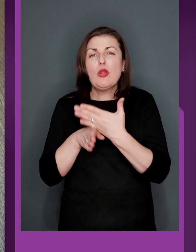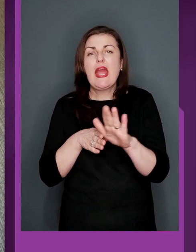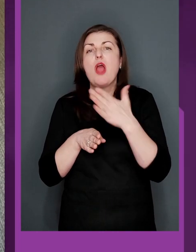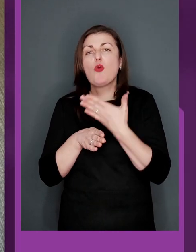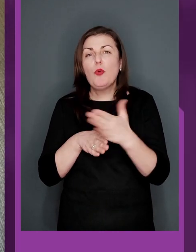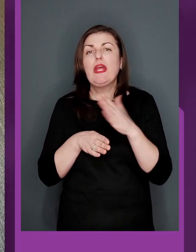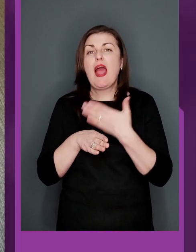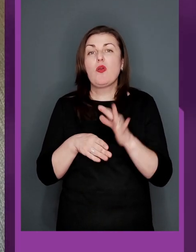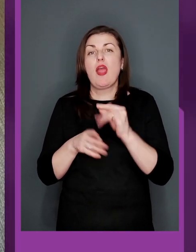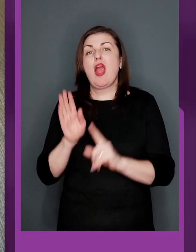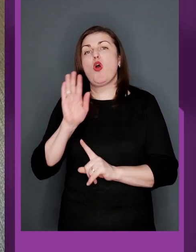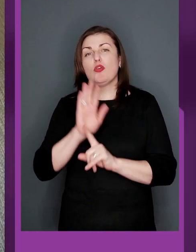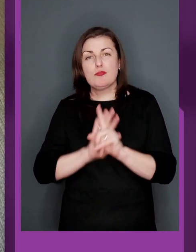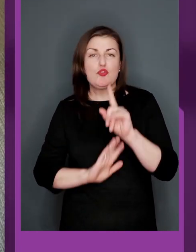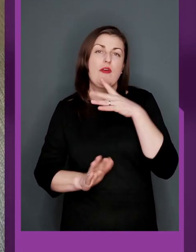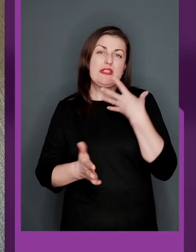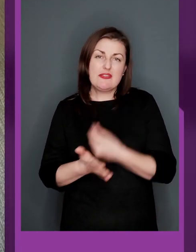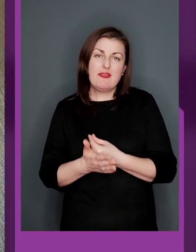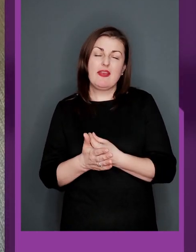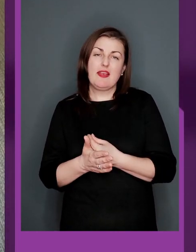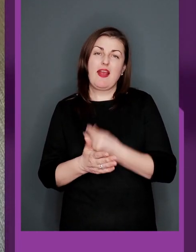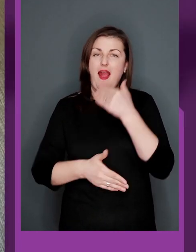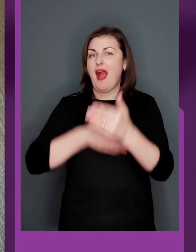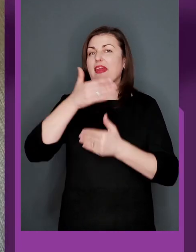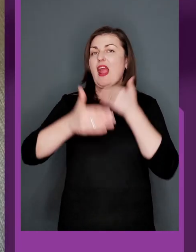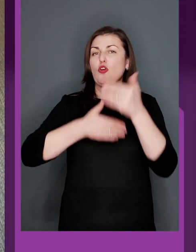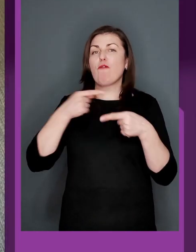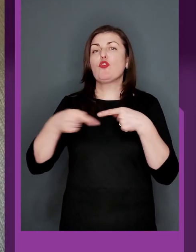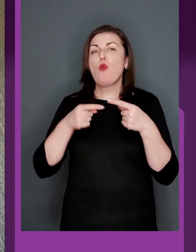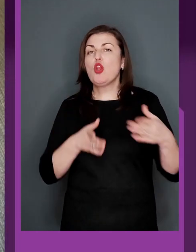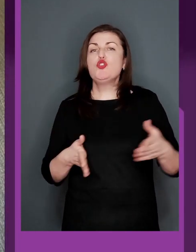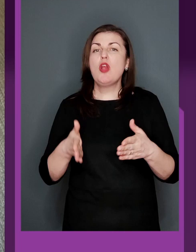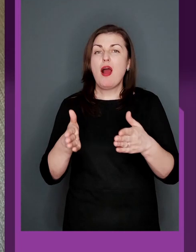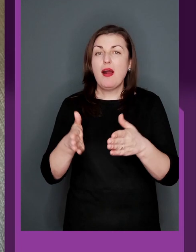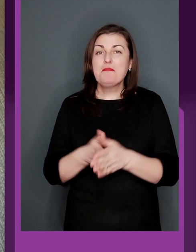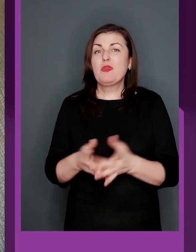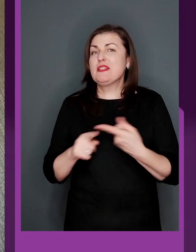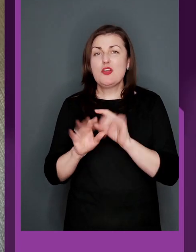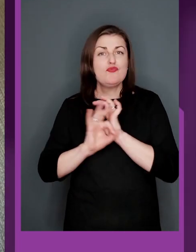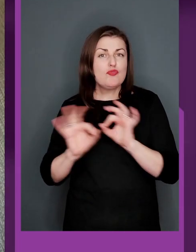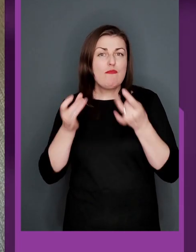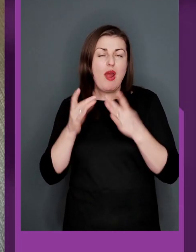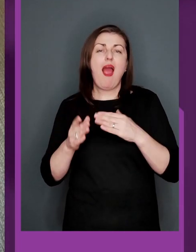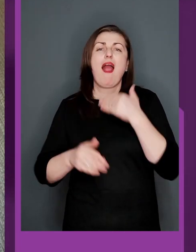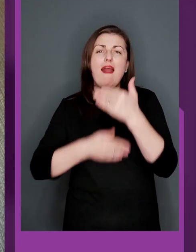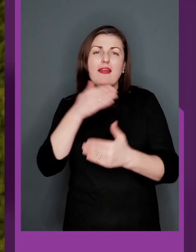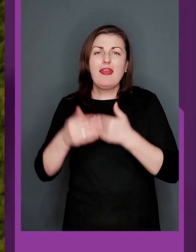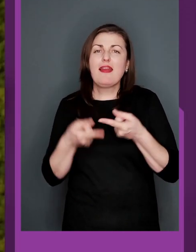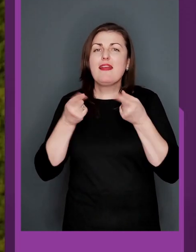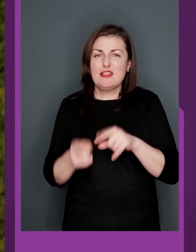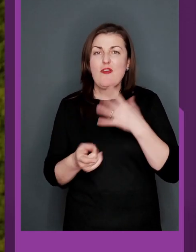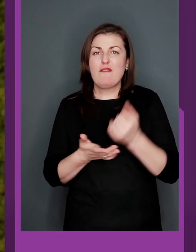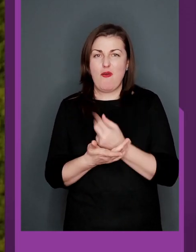того моменту потихеньку-потихеньку і розпочав, як сказати, свою кар'єру, футбольний шлях. Це чудово